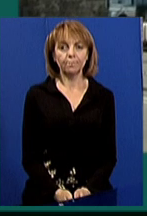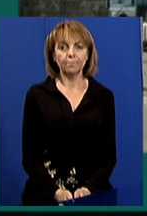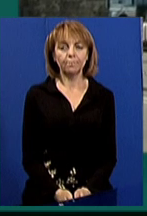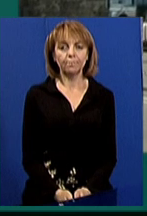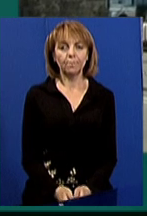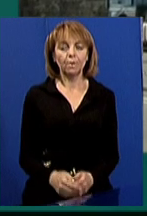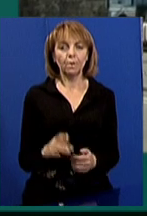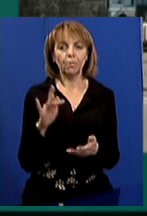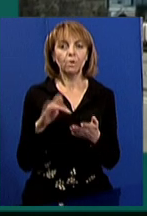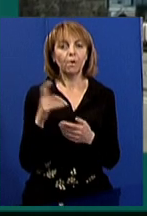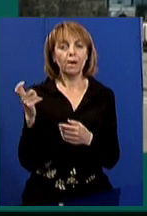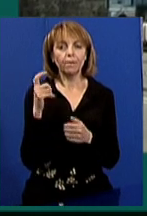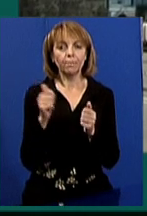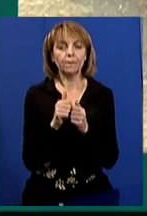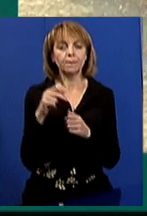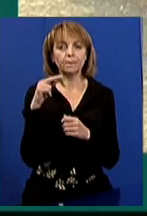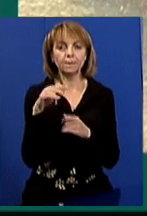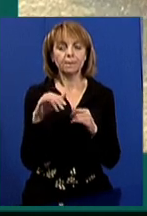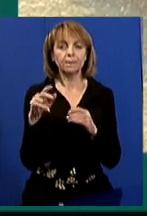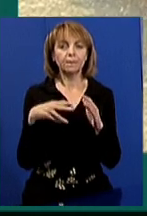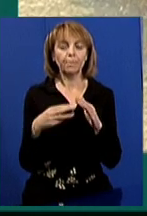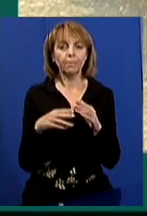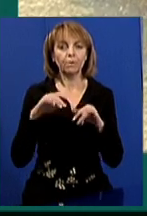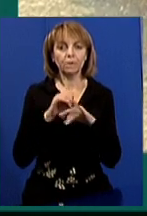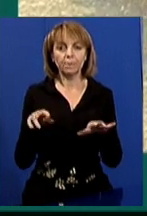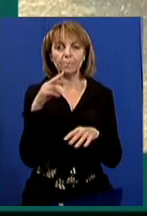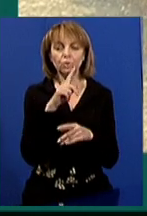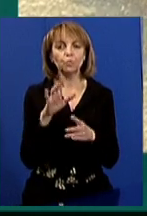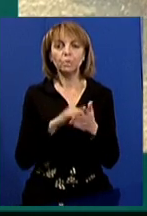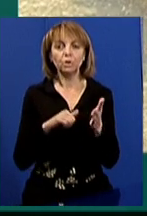У Харкові біля заправки розлився бензин, що стало причиною.